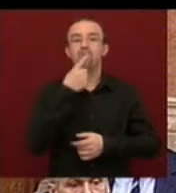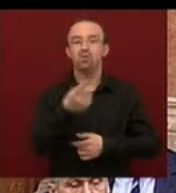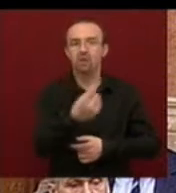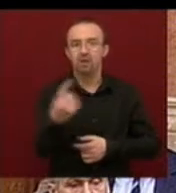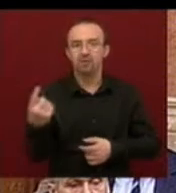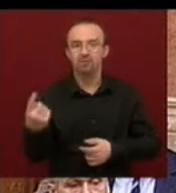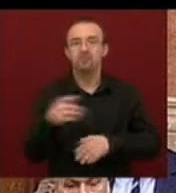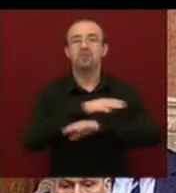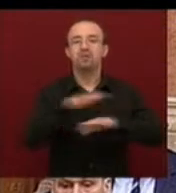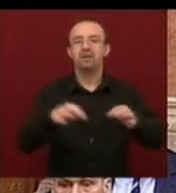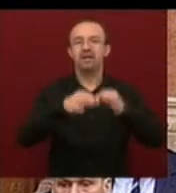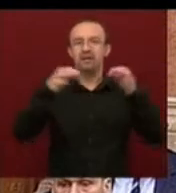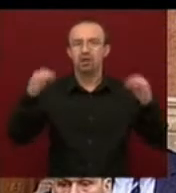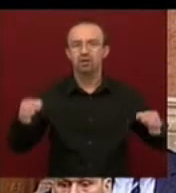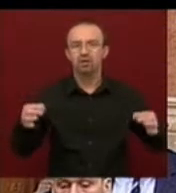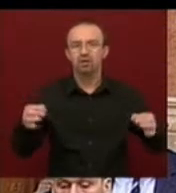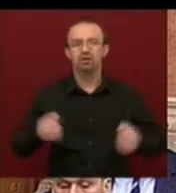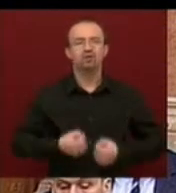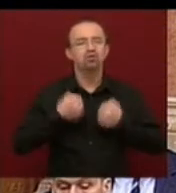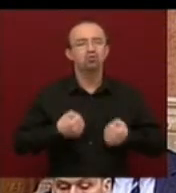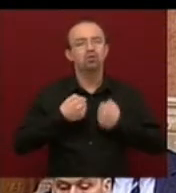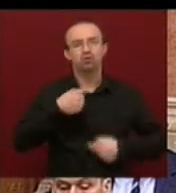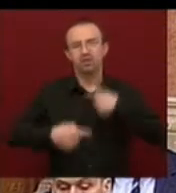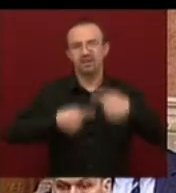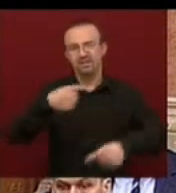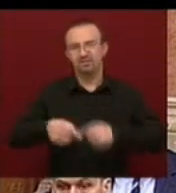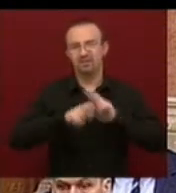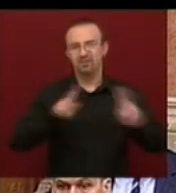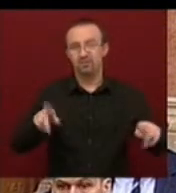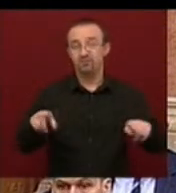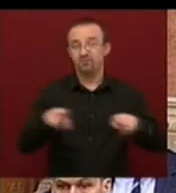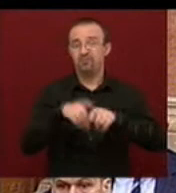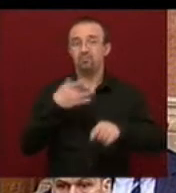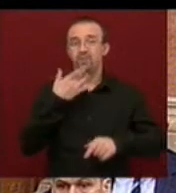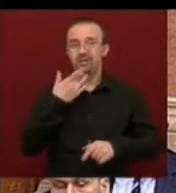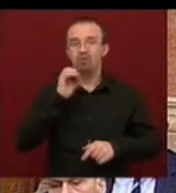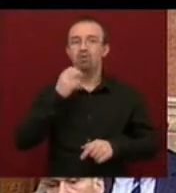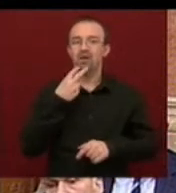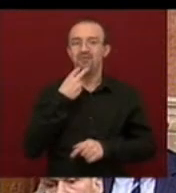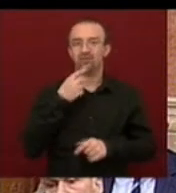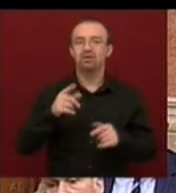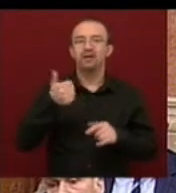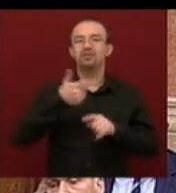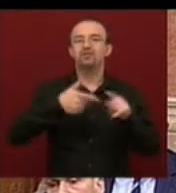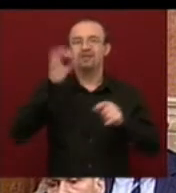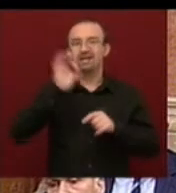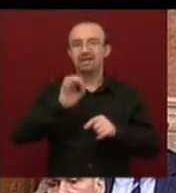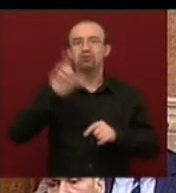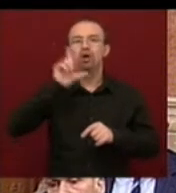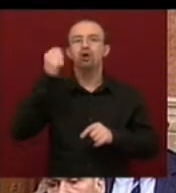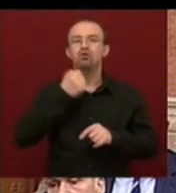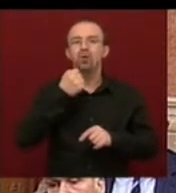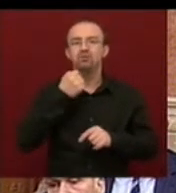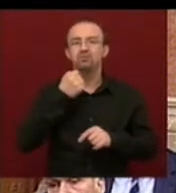amikor minden nyilatkozatnak nagyon súlyos következményei vannak. Ilyen például Orbán Viktor másfél százalékos londoni